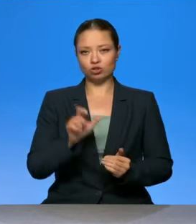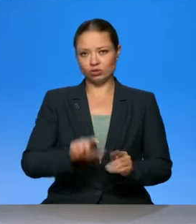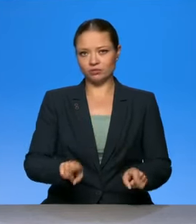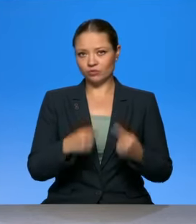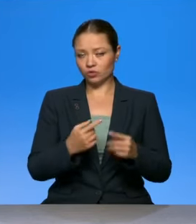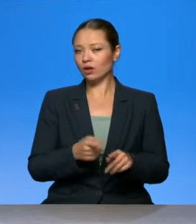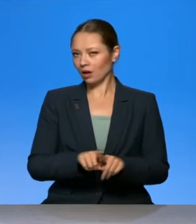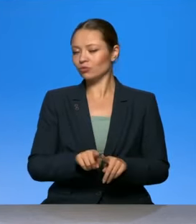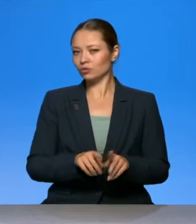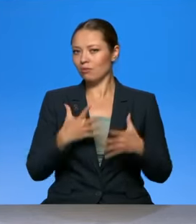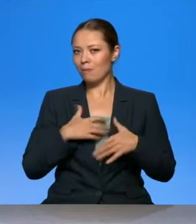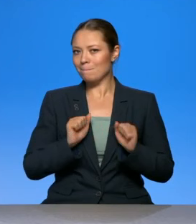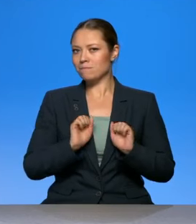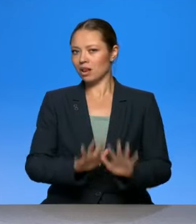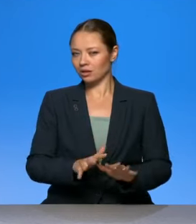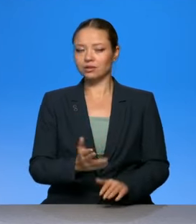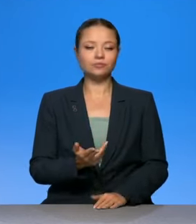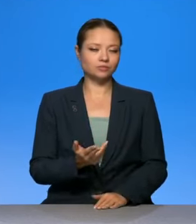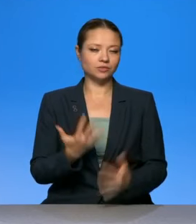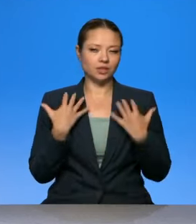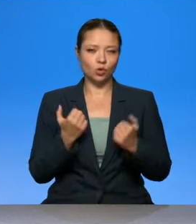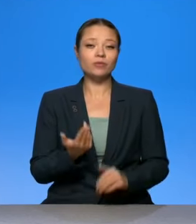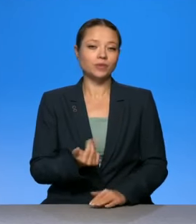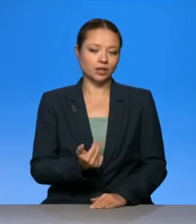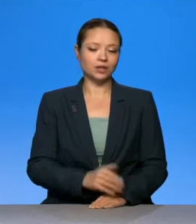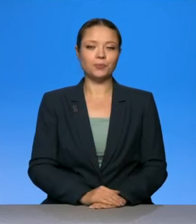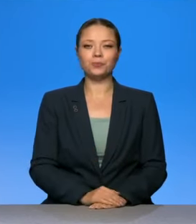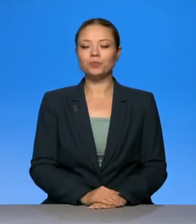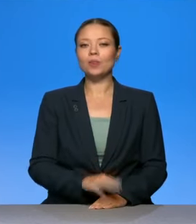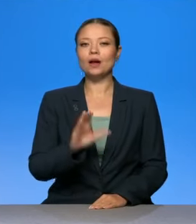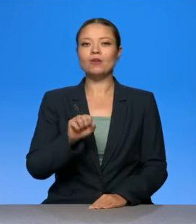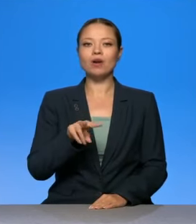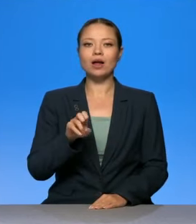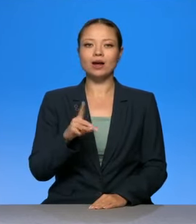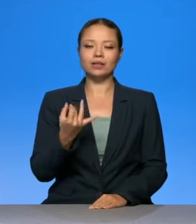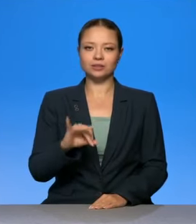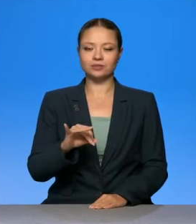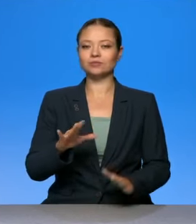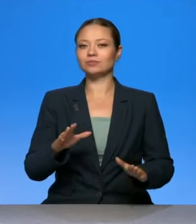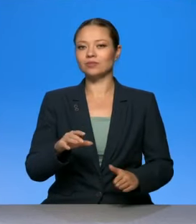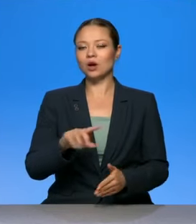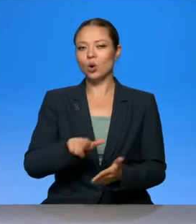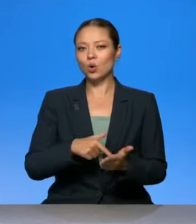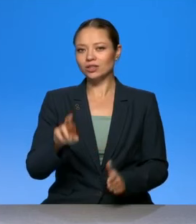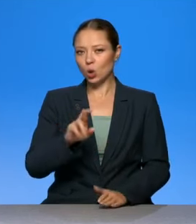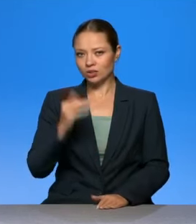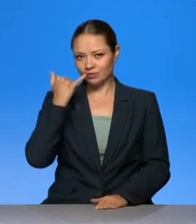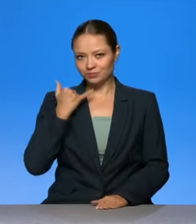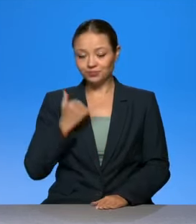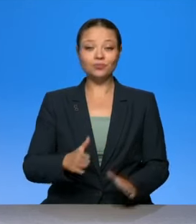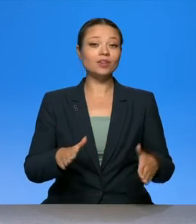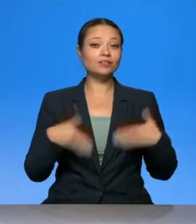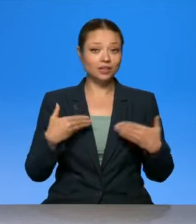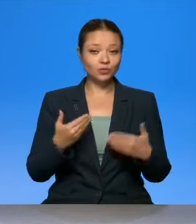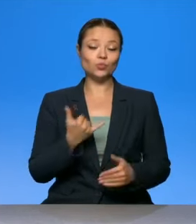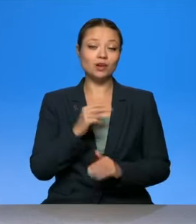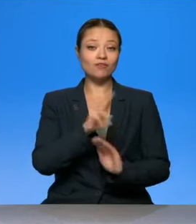это, да. Да. Звонок из Ярославля. Валерия, приветствуем. Здравствуйте. У меня вопрос к вам. Слава